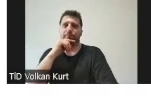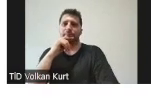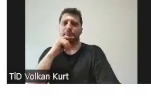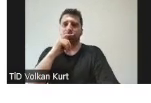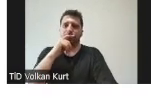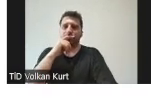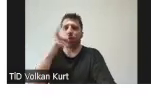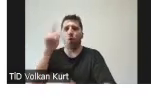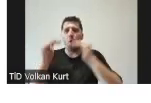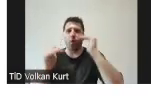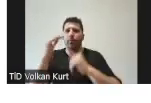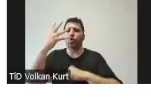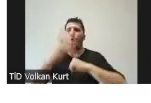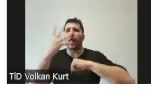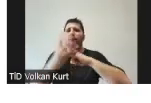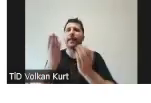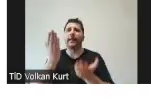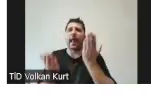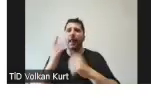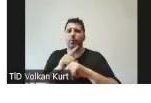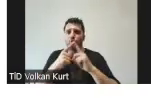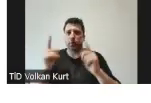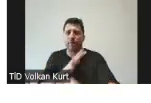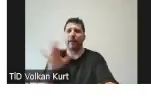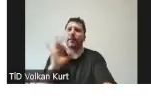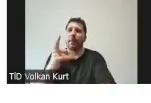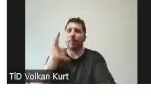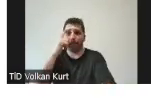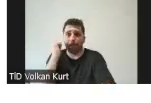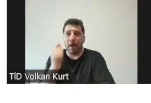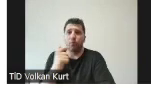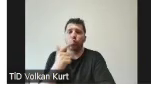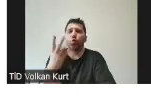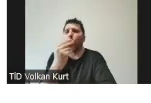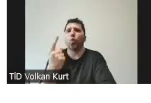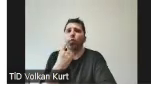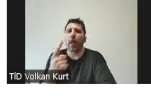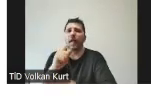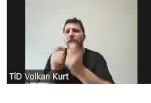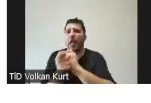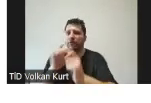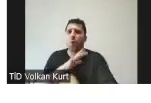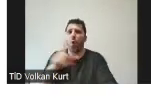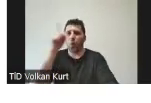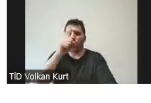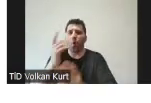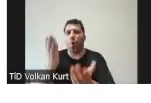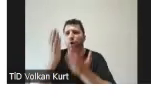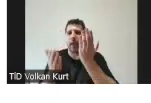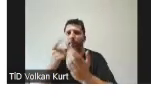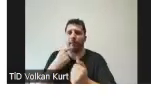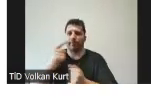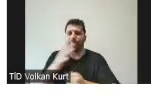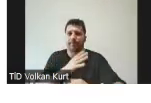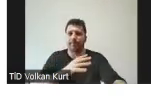Ortalama 4 haftalık bir değerlendirme süresi var. Tabii ki de bu başvuruların yoğunluğuna göre değişebiliyor. O yüzden ortalama diye belirtiyoruz.